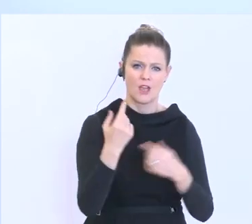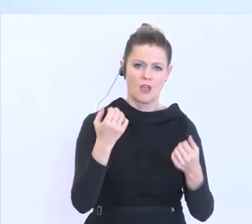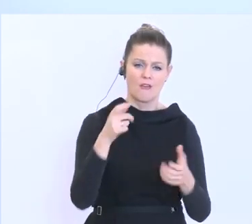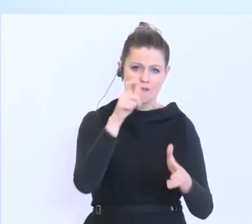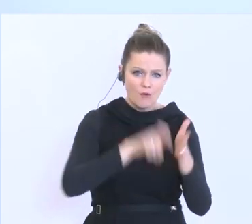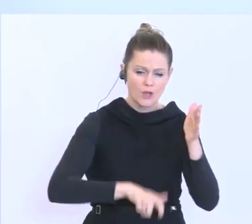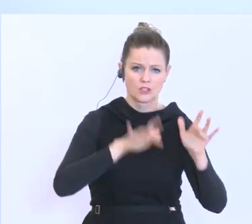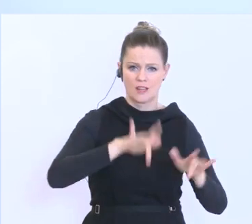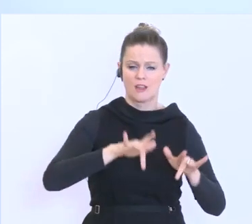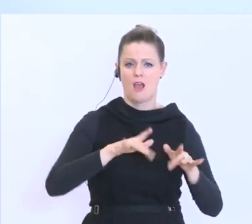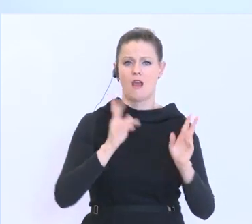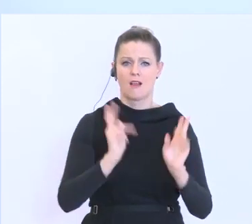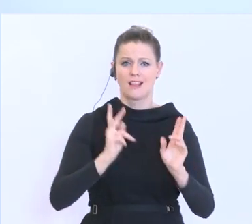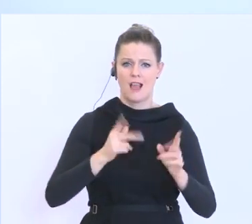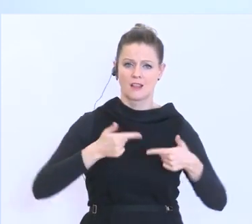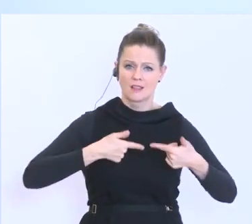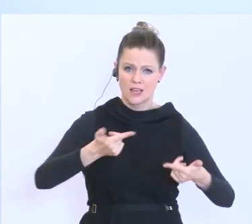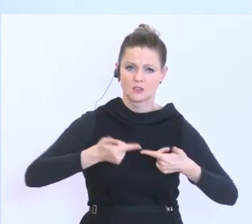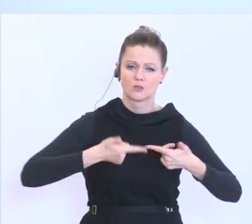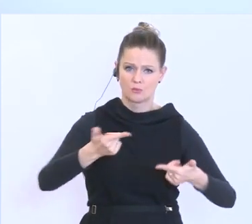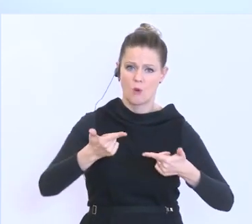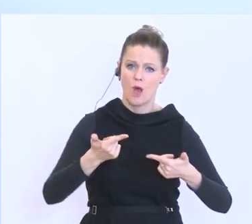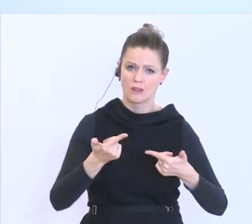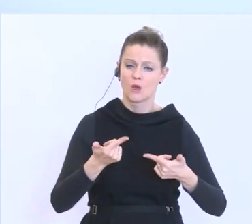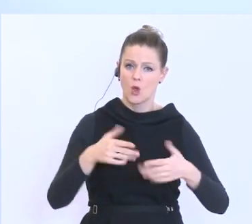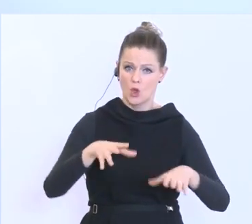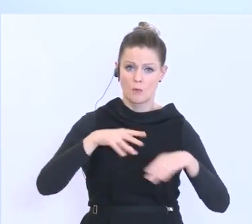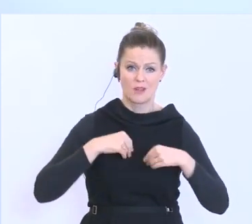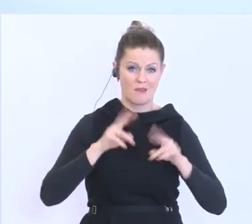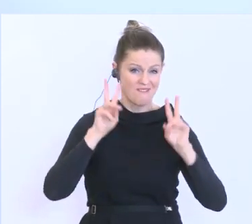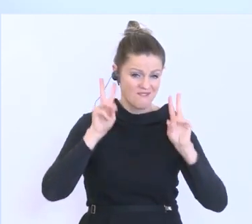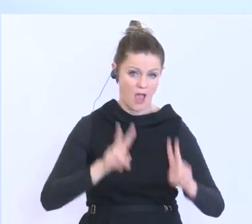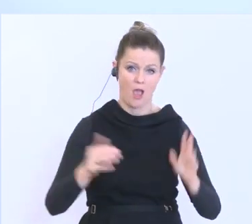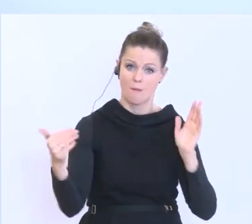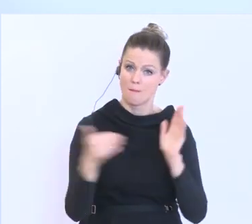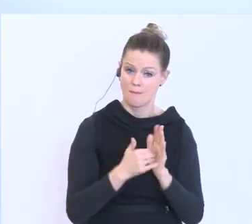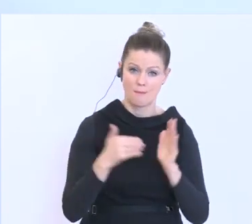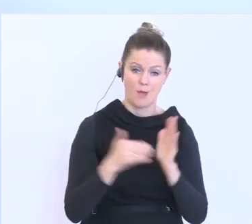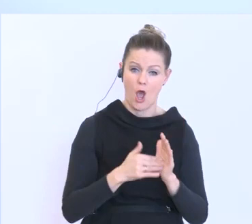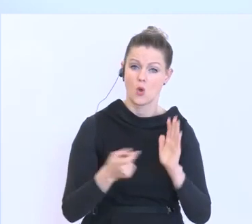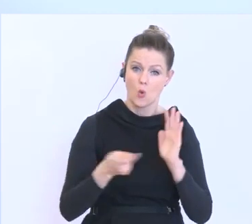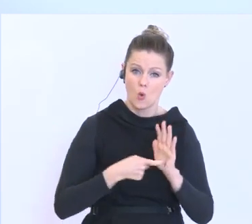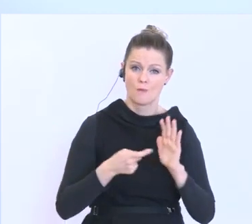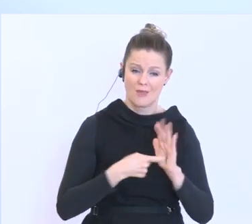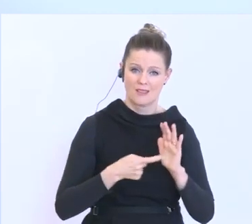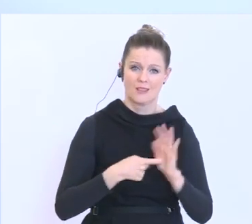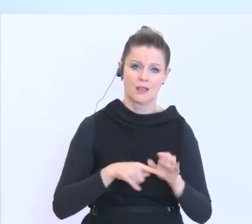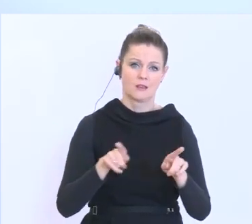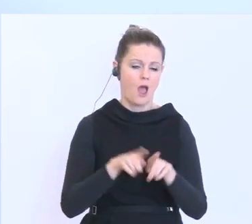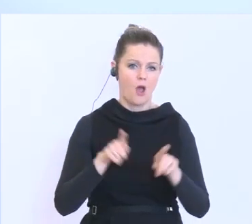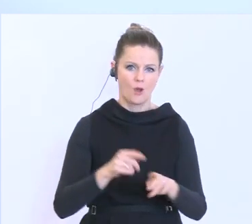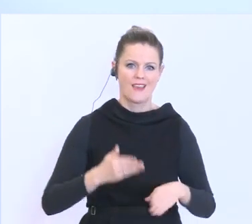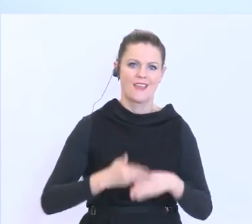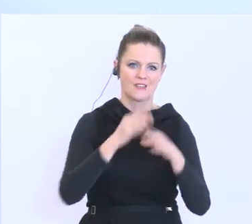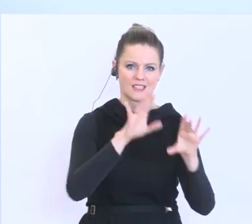bereit sind, Transporte zu übernehmen, werden händeringend gesucht. Und das Gleiche gilt natürlich auch für Hilfstätigkeiten, beispielsweise